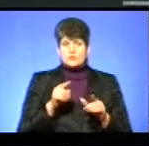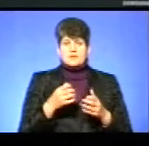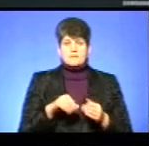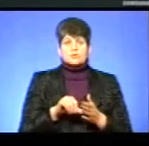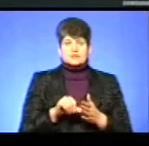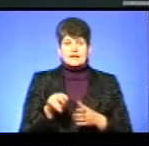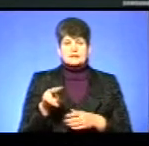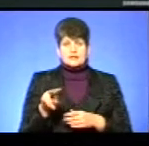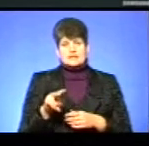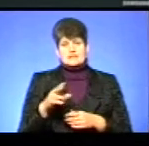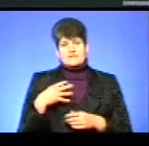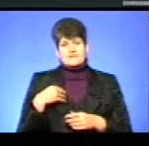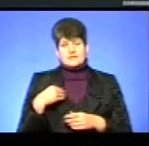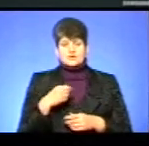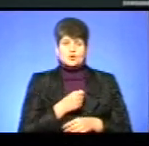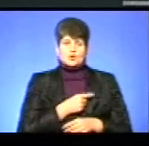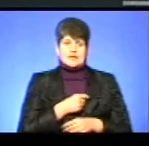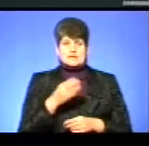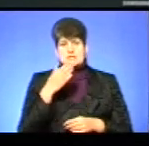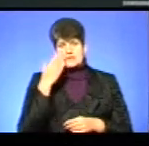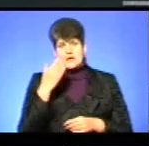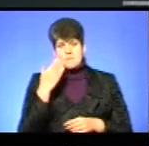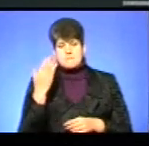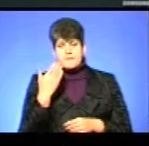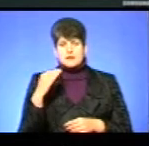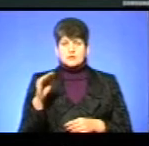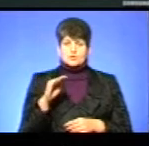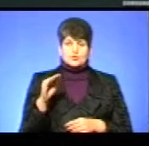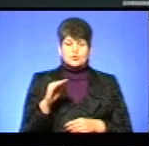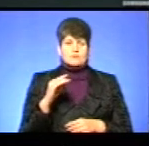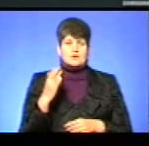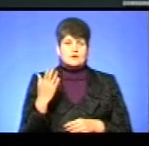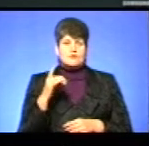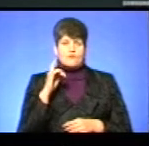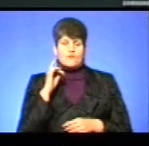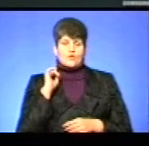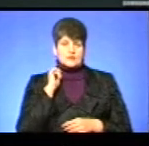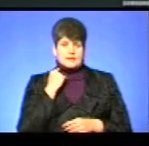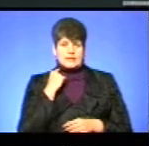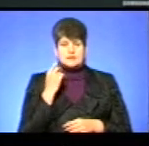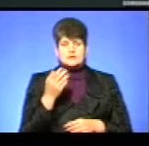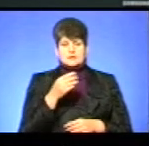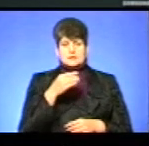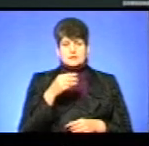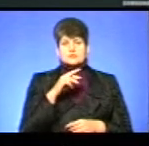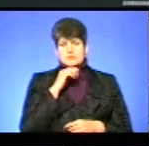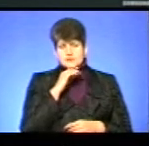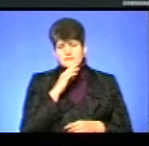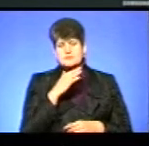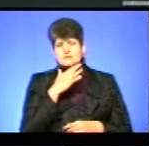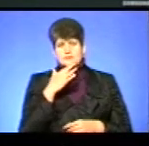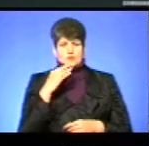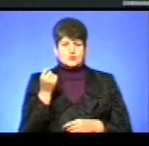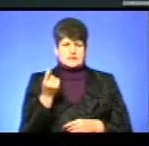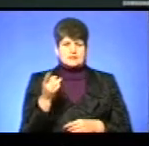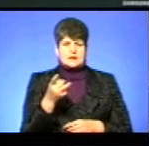літератори з Львівщини, Одещини, Закарпаття, Житомирщини, Буковини, Волині, загалом із 13 регіонів України. Це поети і